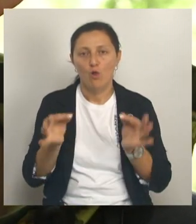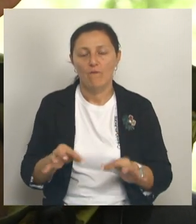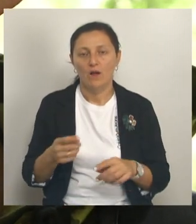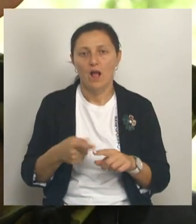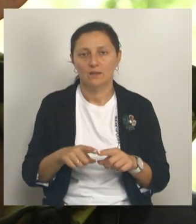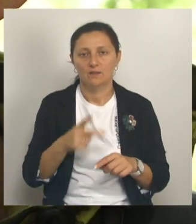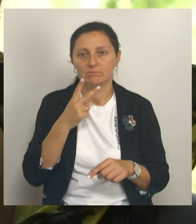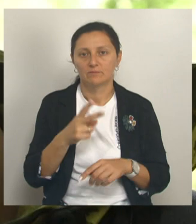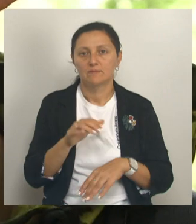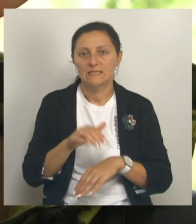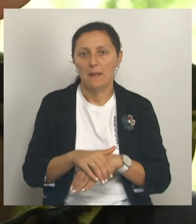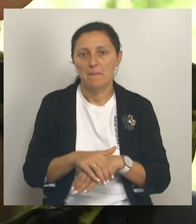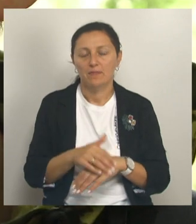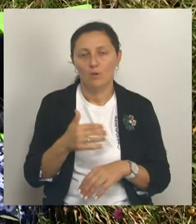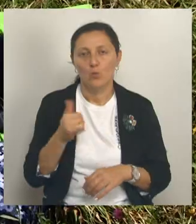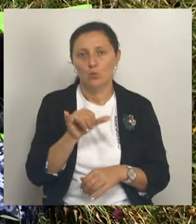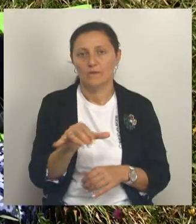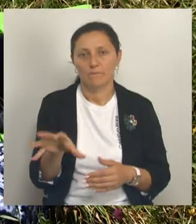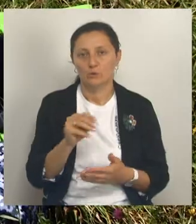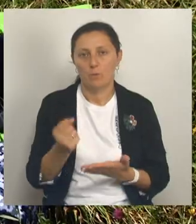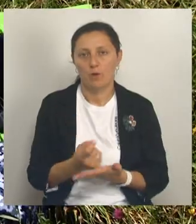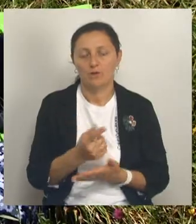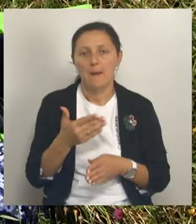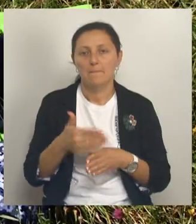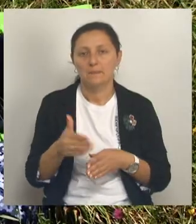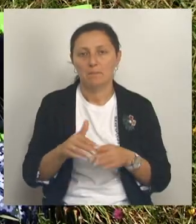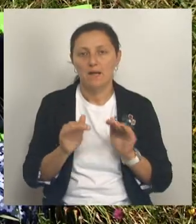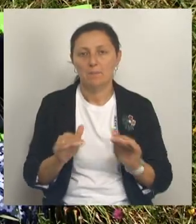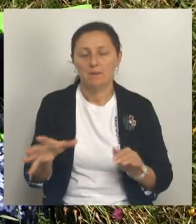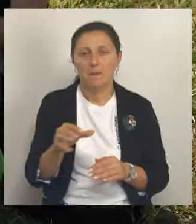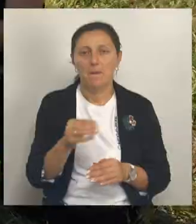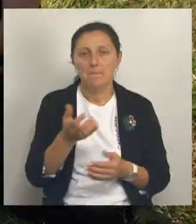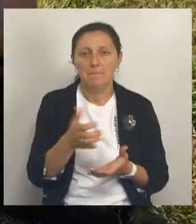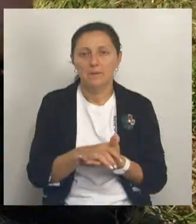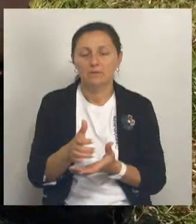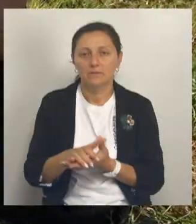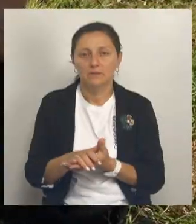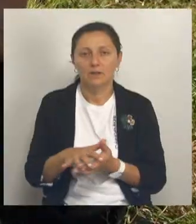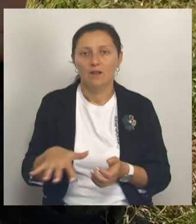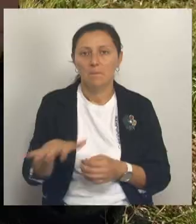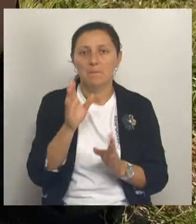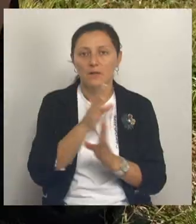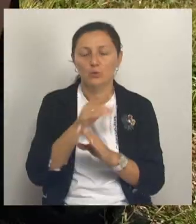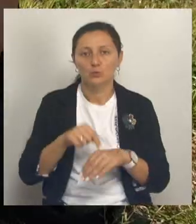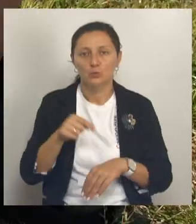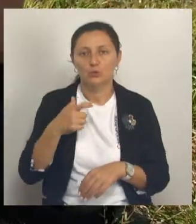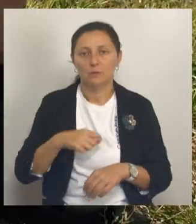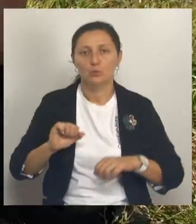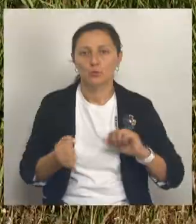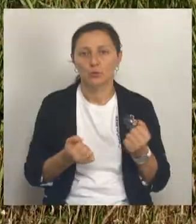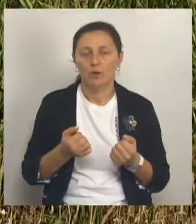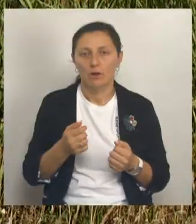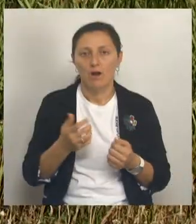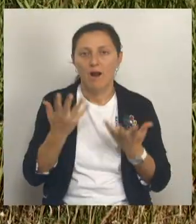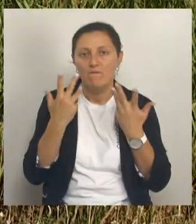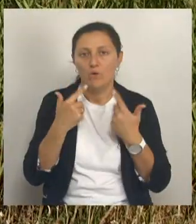заметно, и у них все получается. Постепенно ребята привыкают к окружающей среде. Чувствуют себя друг с другом комфортнее.